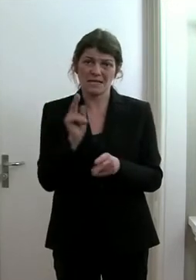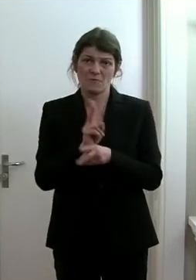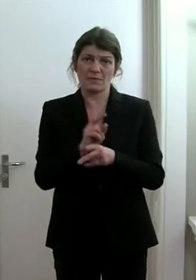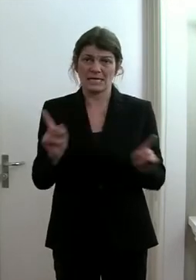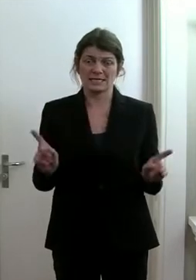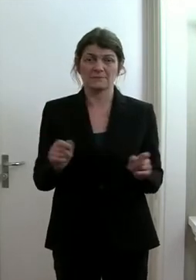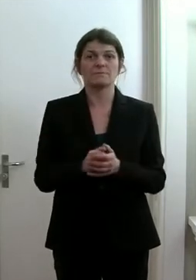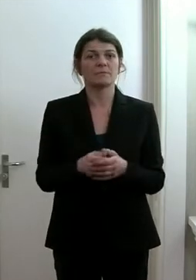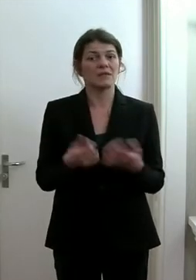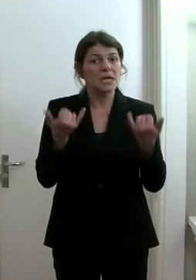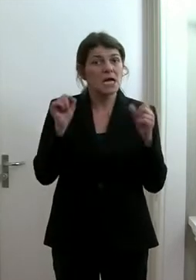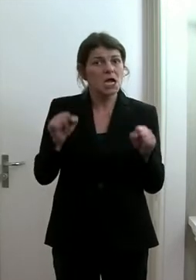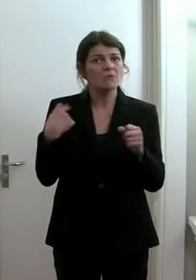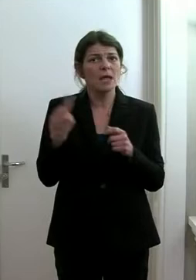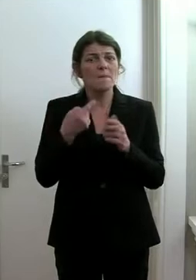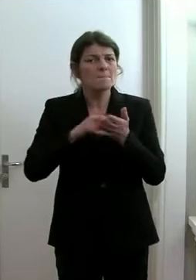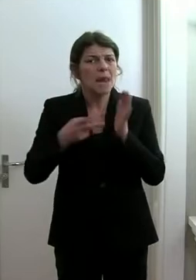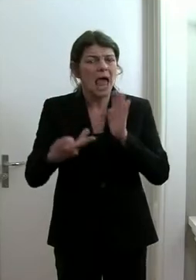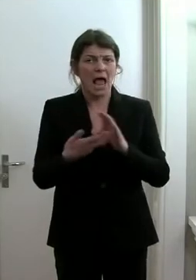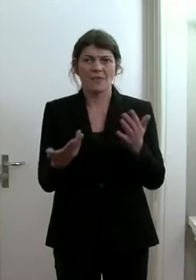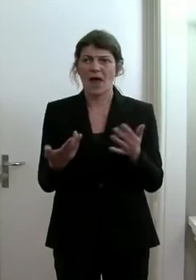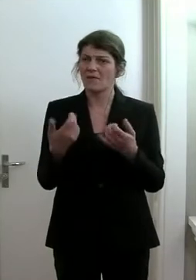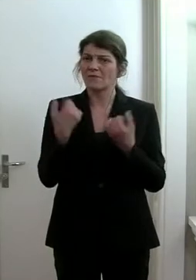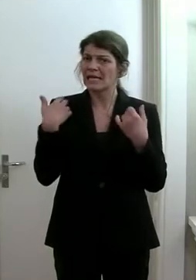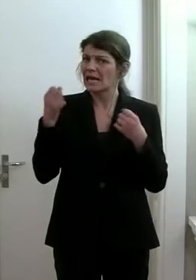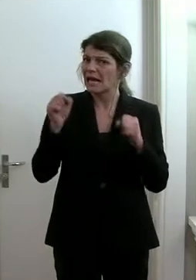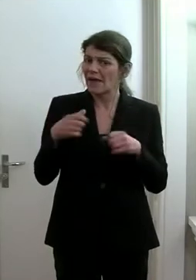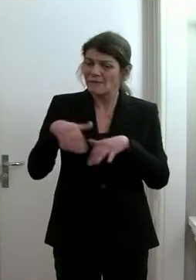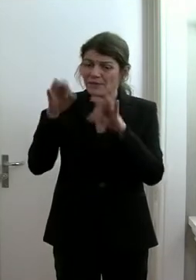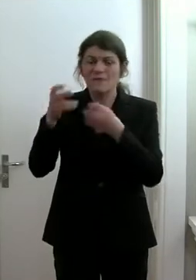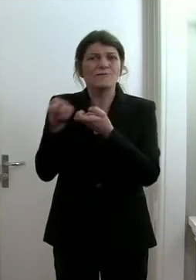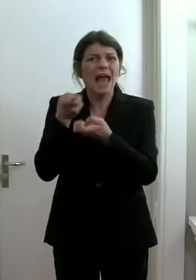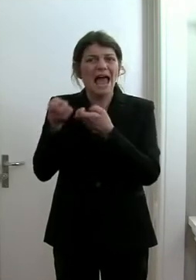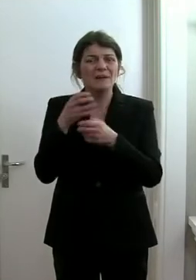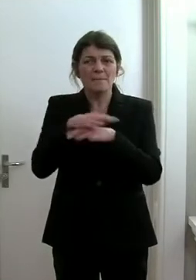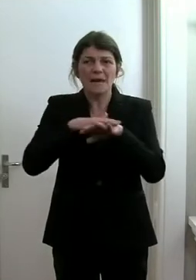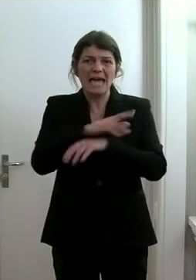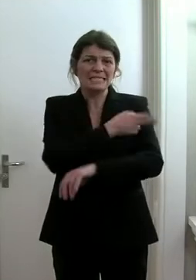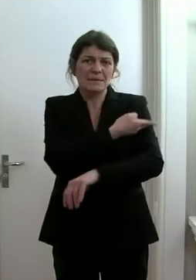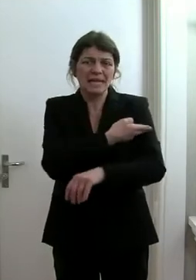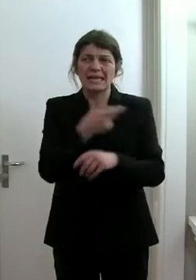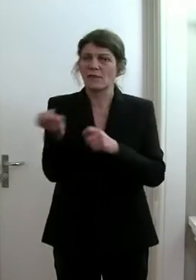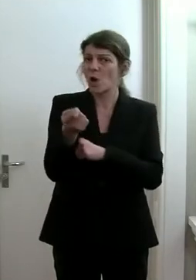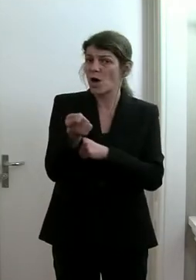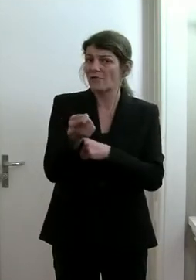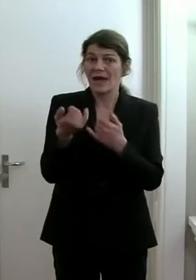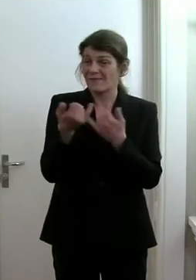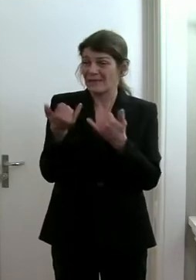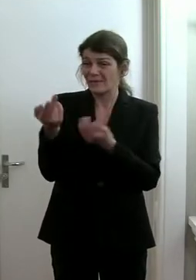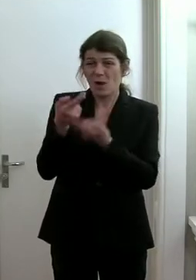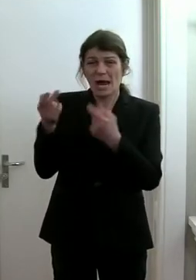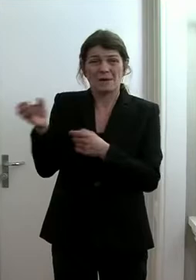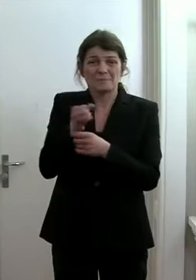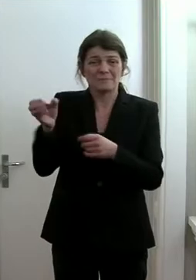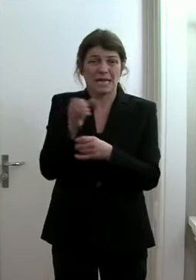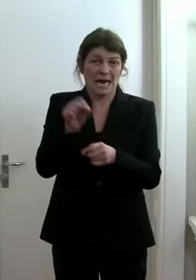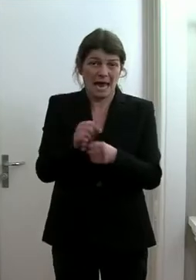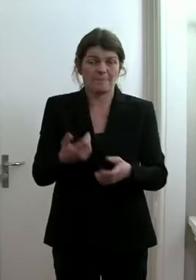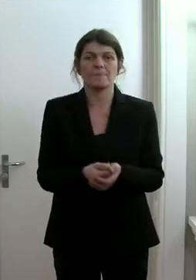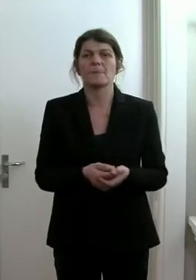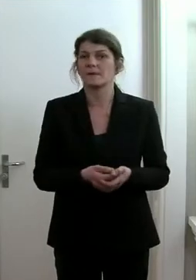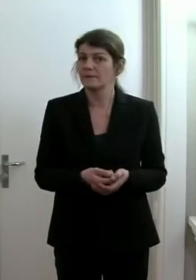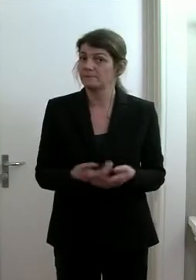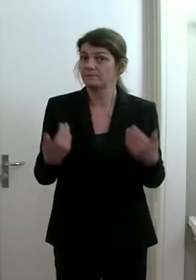wir eben planen können, wie wir auf Freiwillige im Bereich von der Samariter, Feuerwehren usw. zurückgreifen können. Das ist